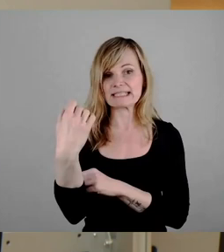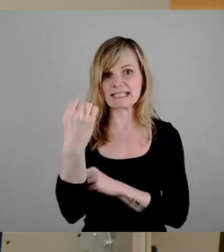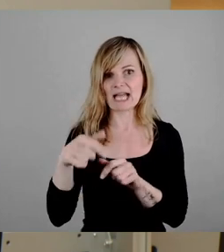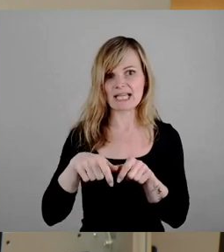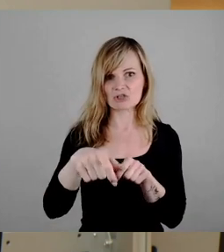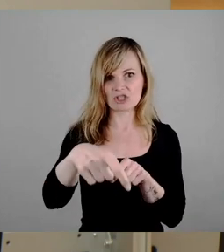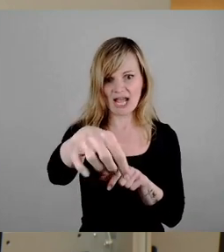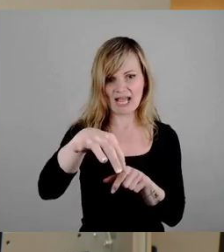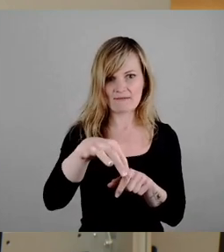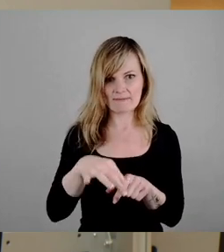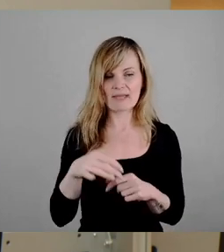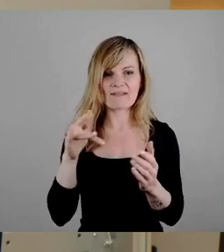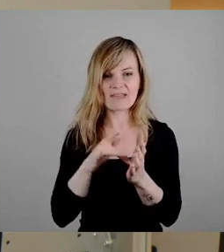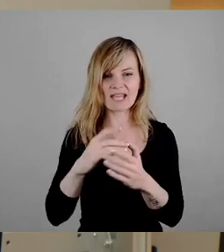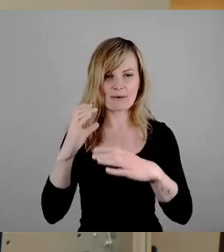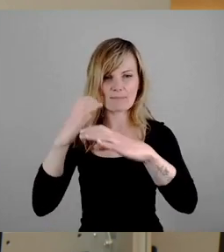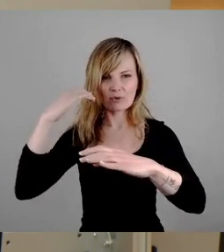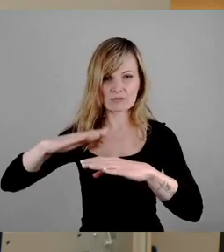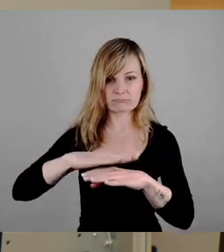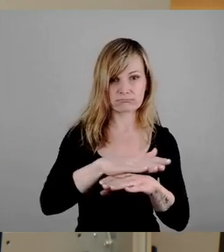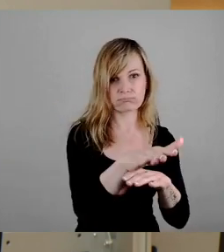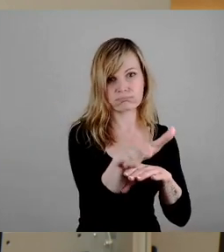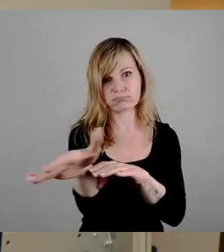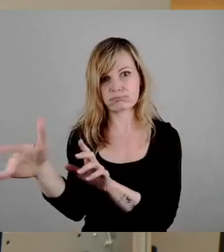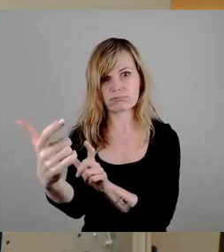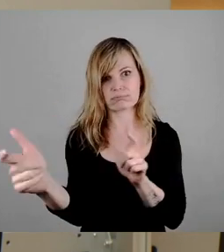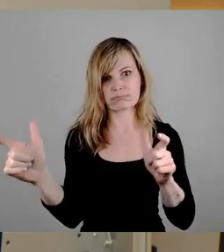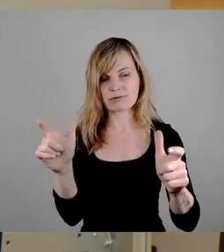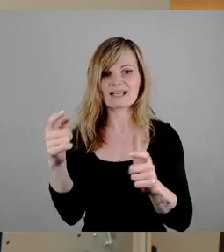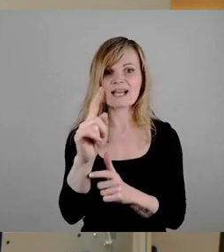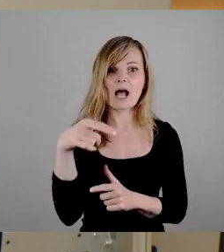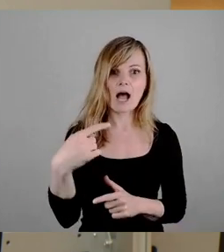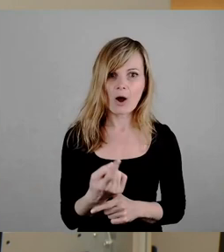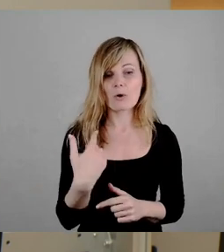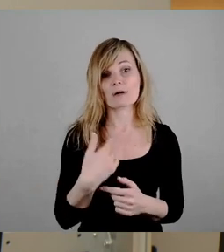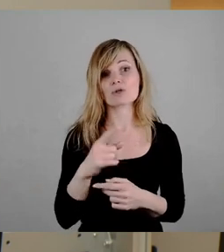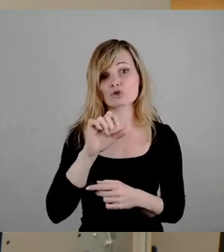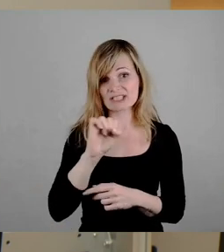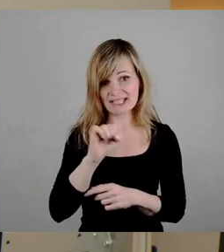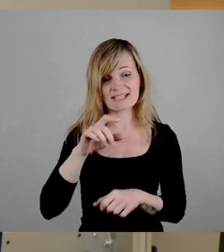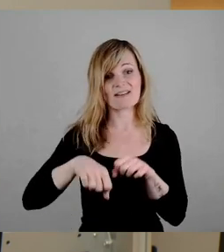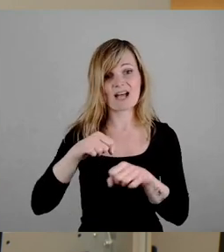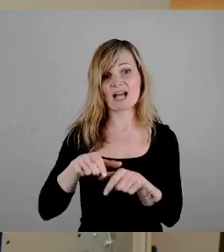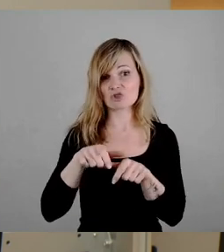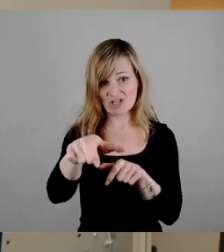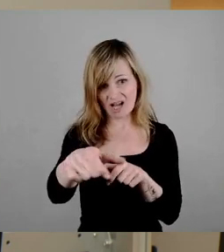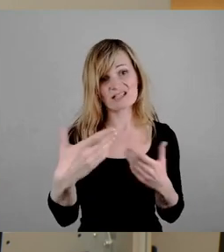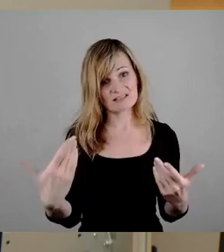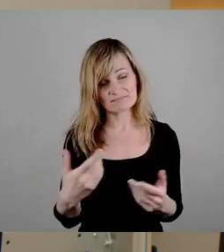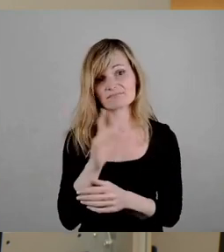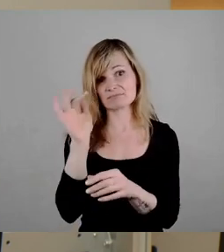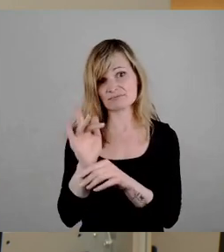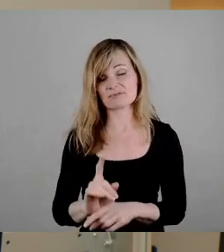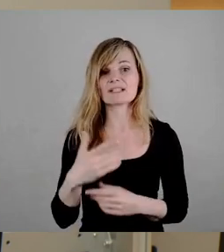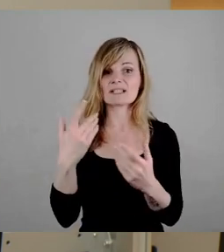der auslenkten Busse. Die Frage, Fahrradstraße durchstrießen, hat auch Kritik gegeben. Andienung eines altersgerechten Wohnens mit dem